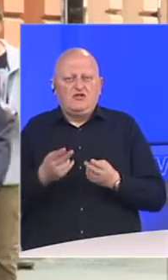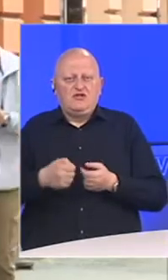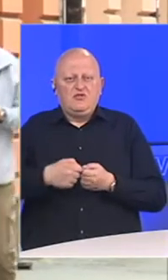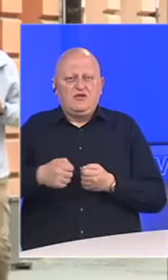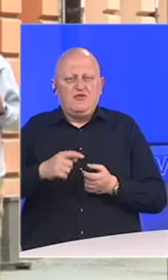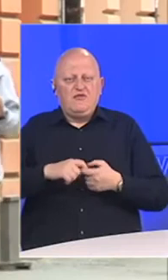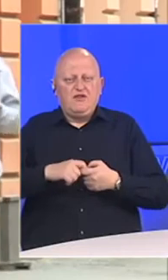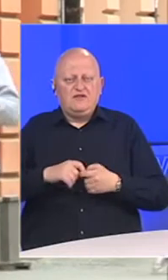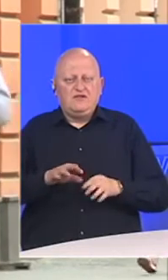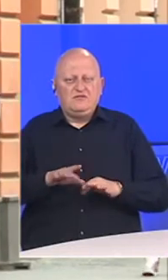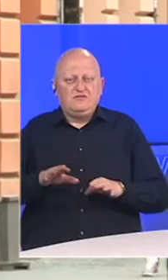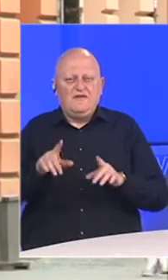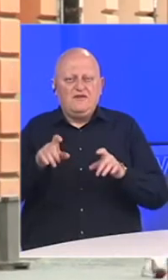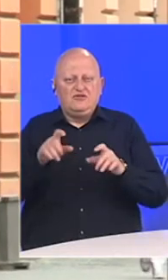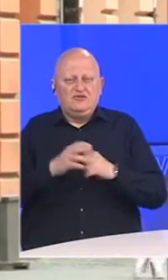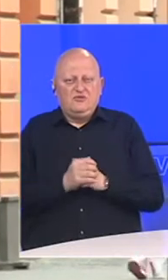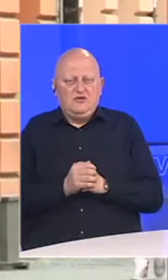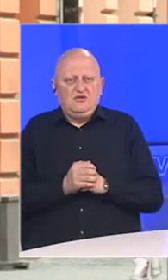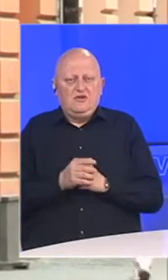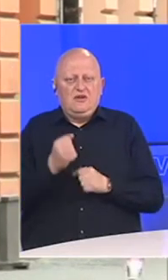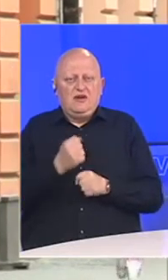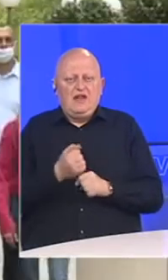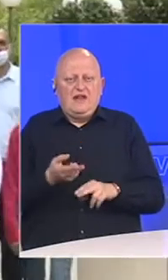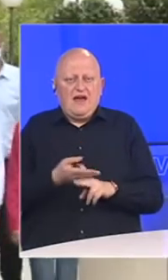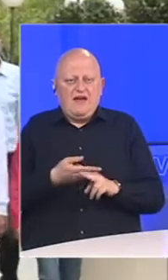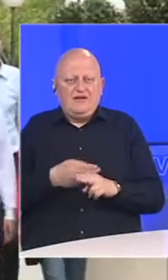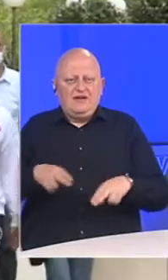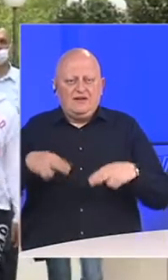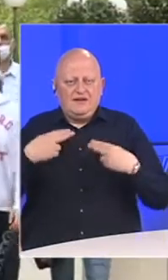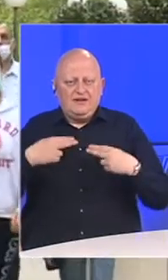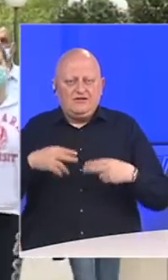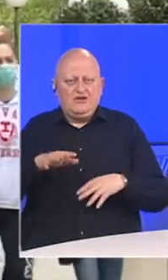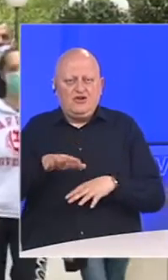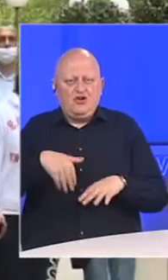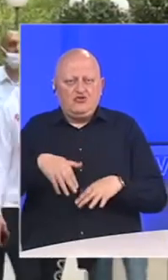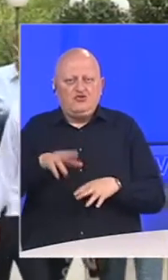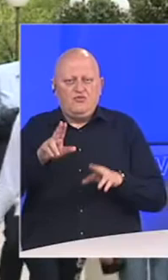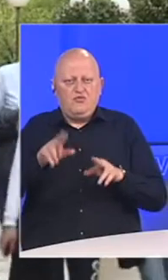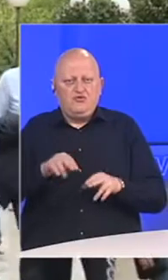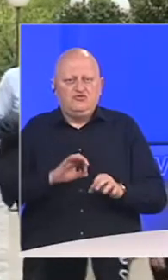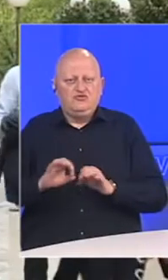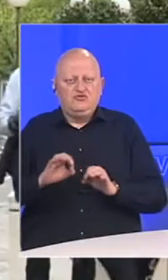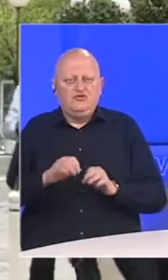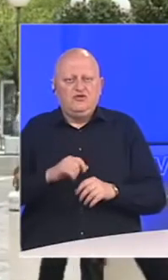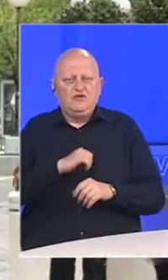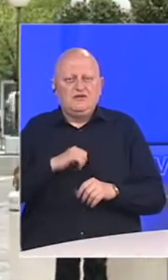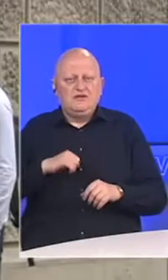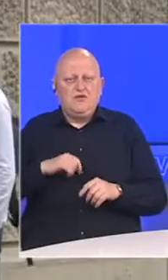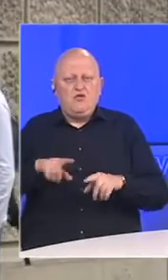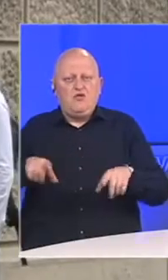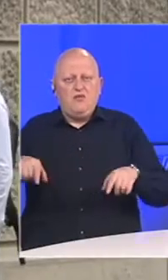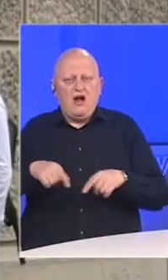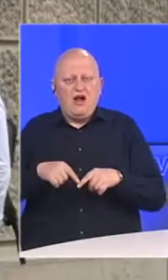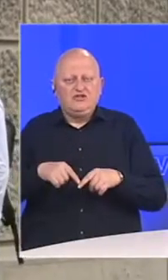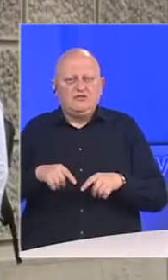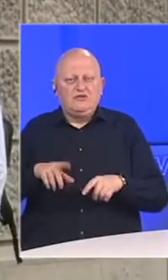ublažavanju mjera u vezi sa koronavirusom. Rad kafića, restorana i roštiljnica biće moguće organizirati isključivo u baštama